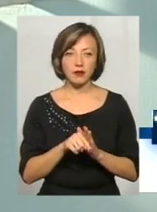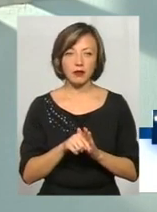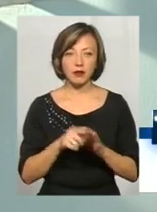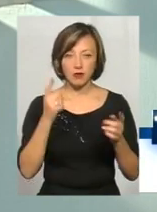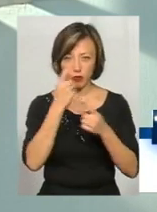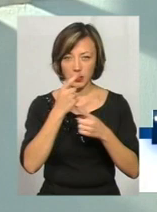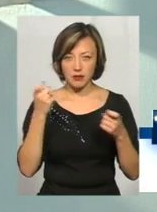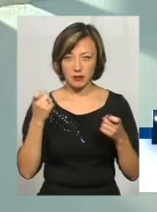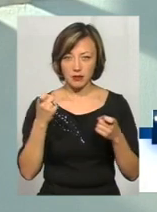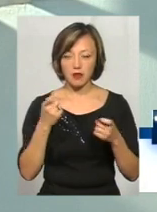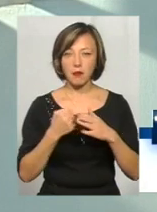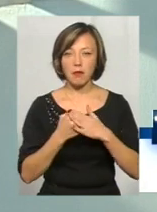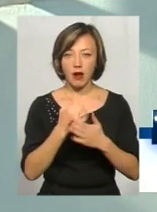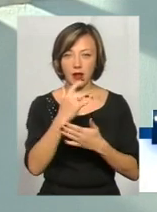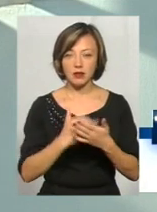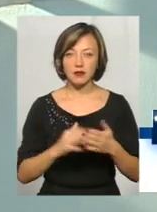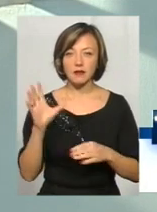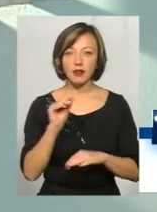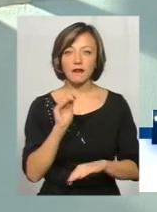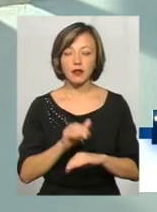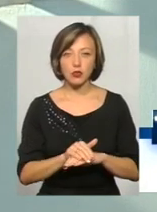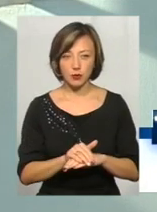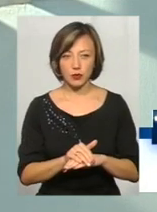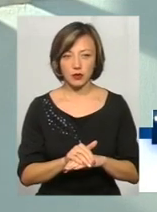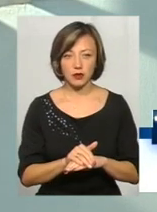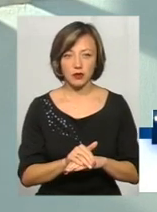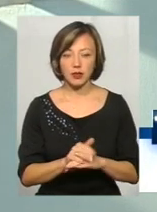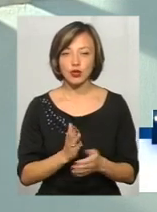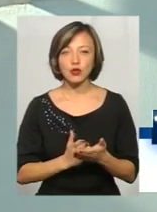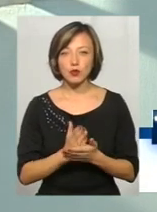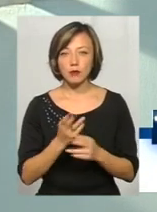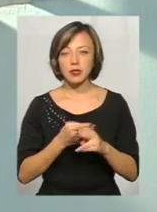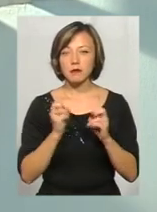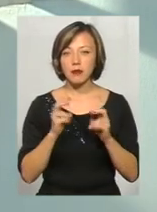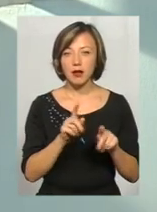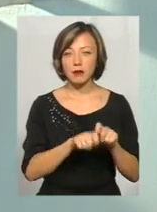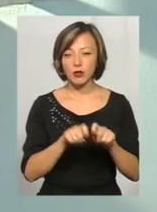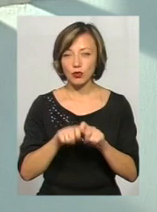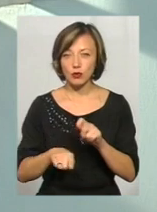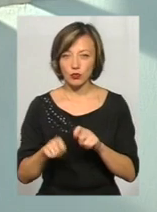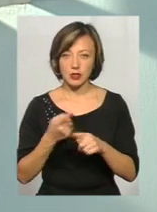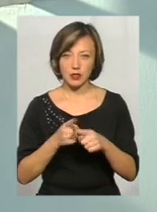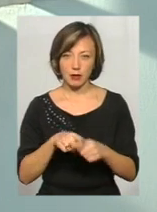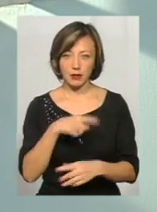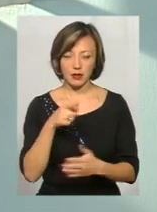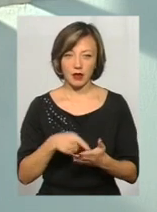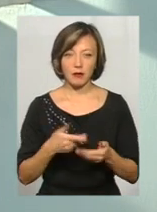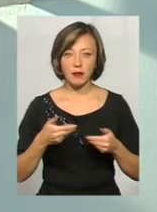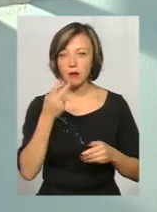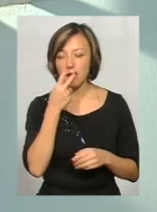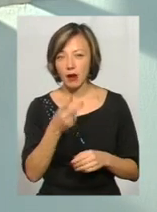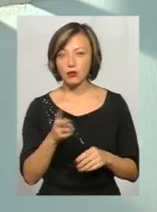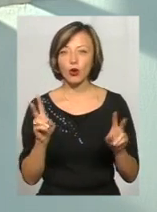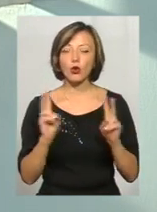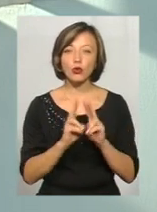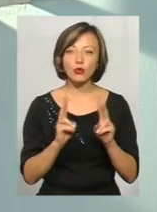в інформаційні бази, все воно фіксується. Служба безпеки, моніторингні служби контролюють це питання. Ми бачимо, хто